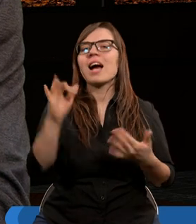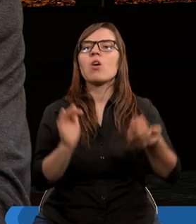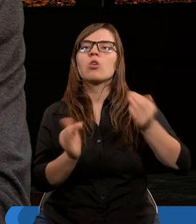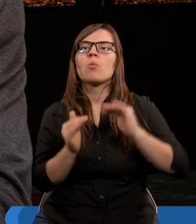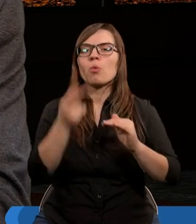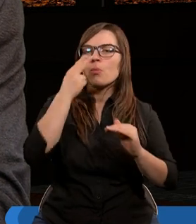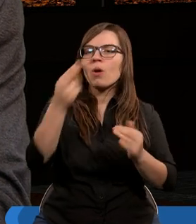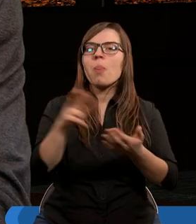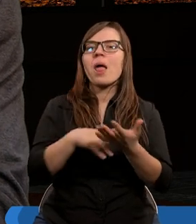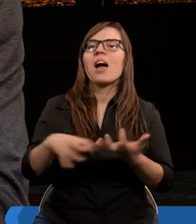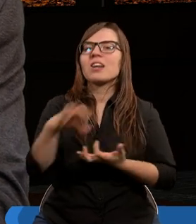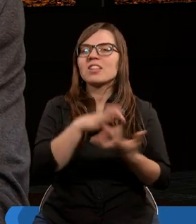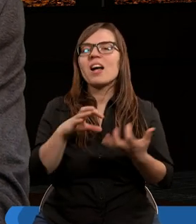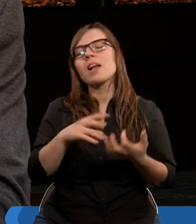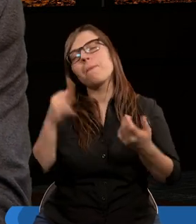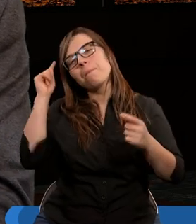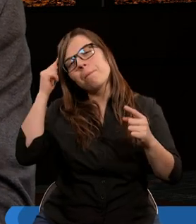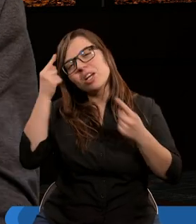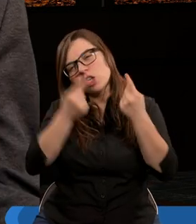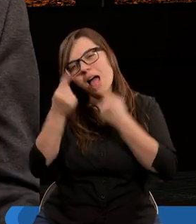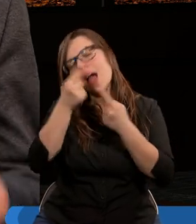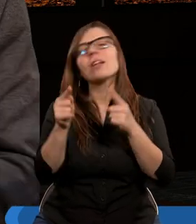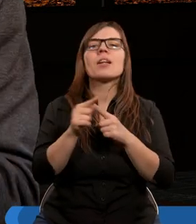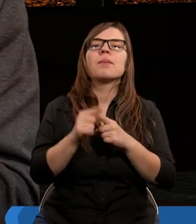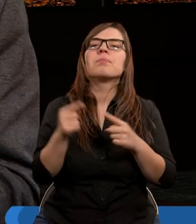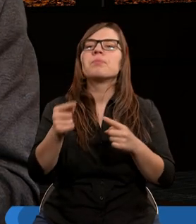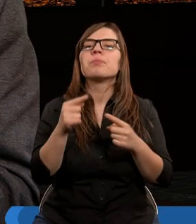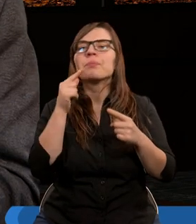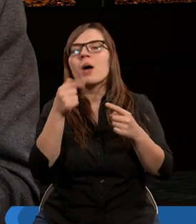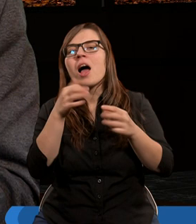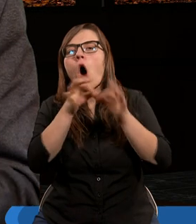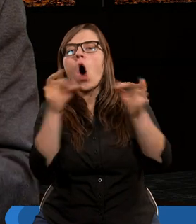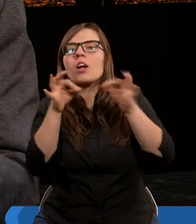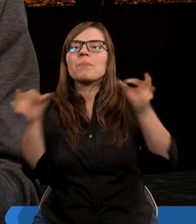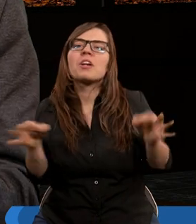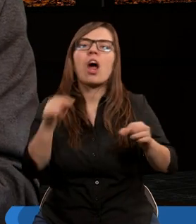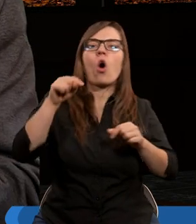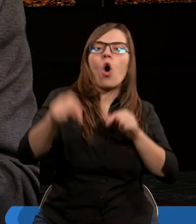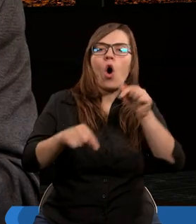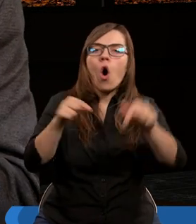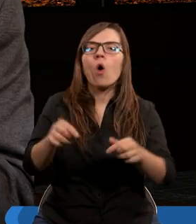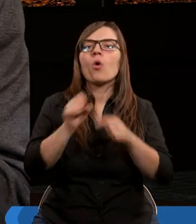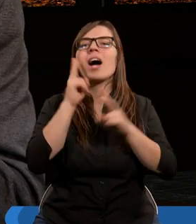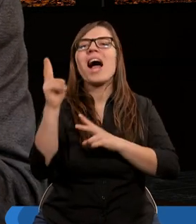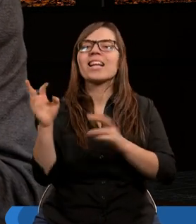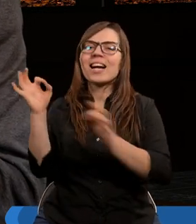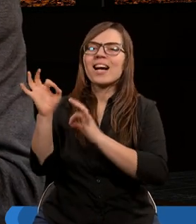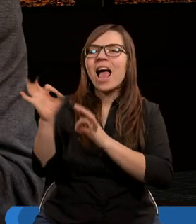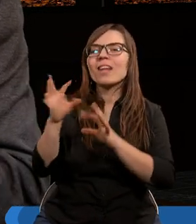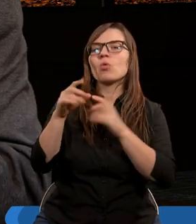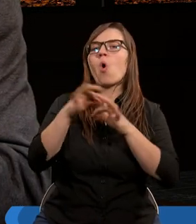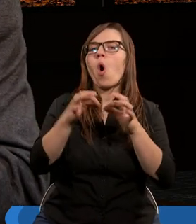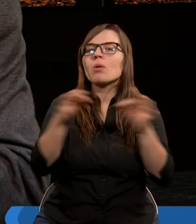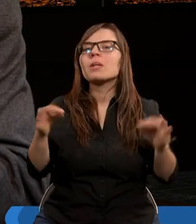jego sposób patrzenia na świat, jego sposób nawet myślenia, odmierzanie każdego kroku, odliczanie każdego gestu wręcz,